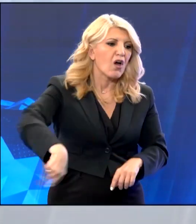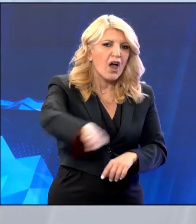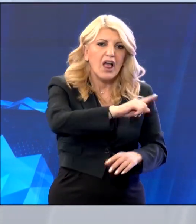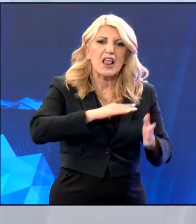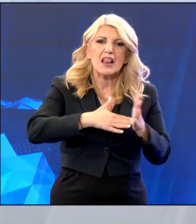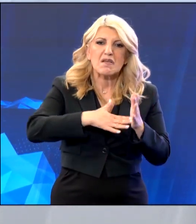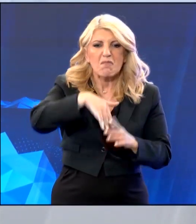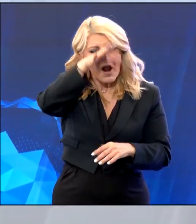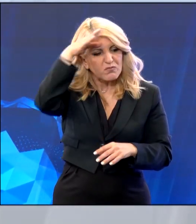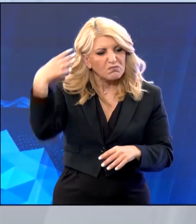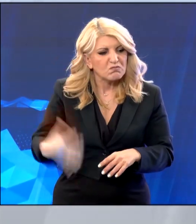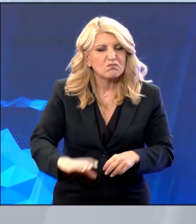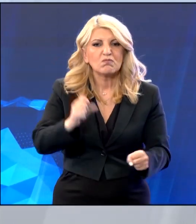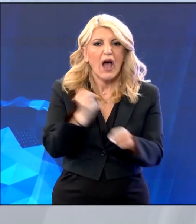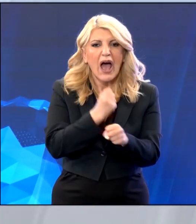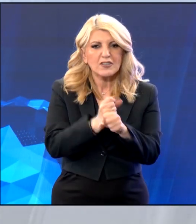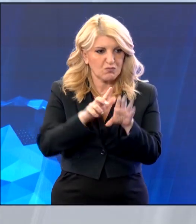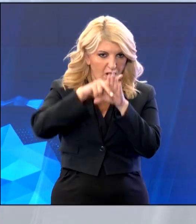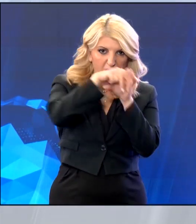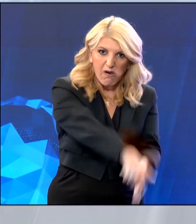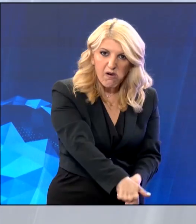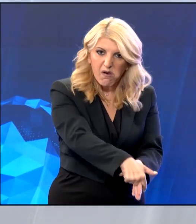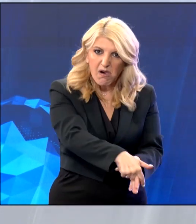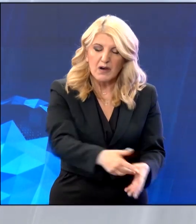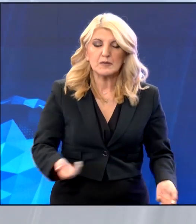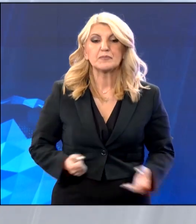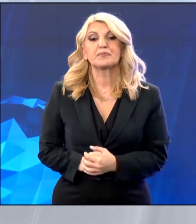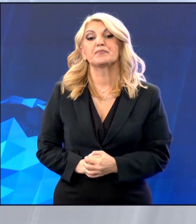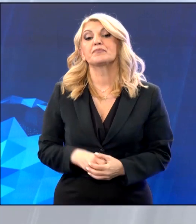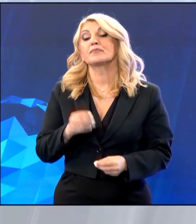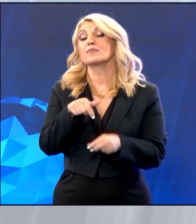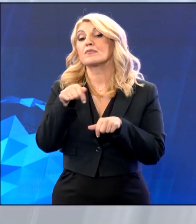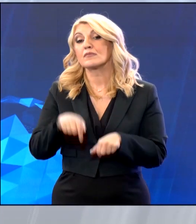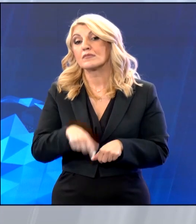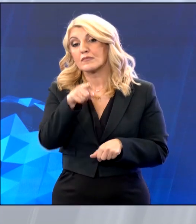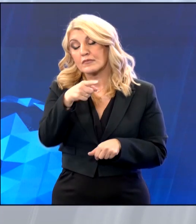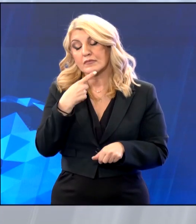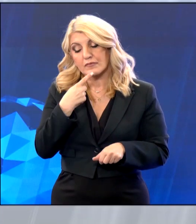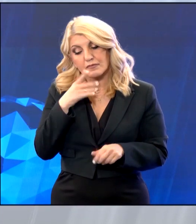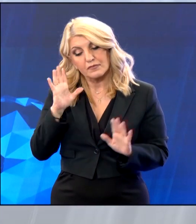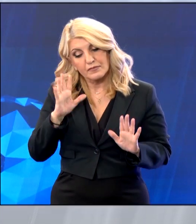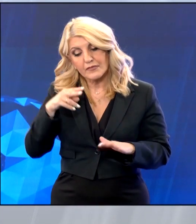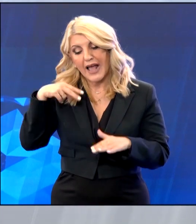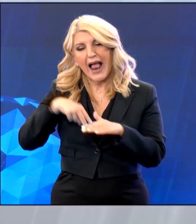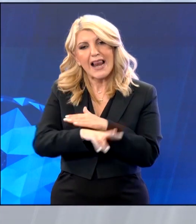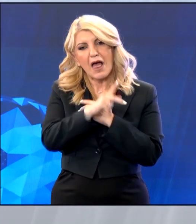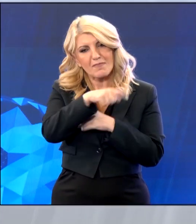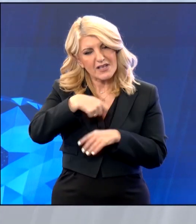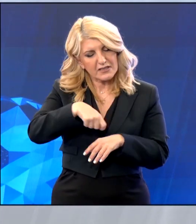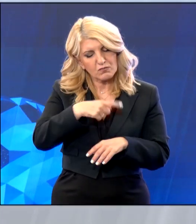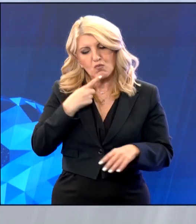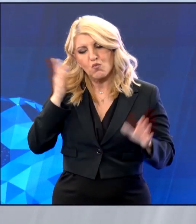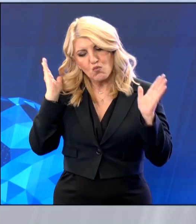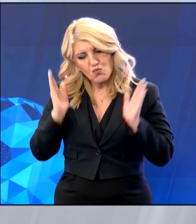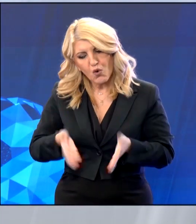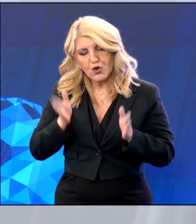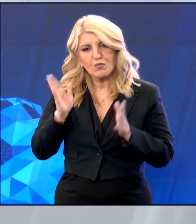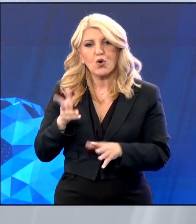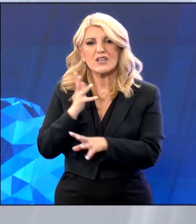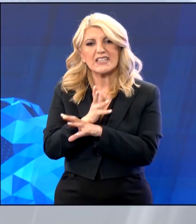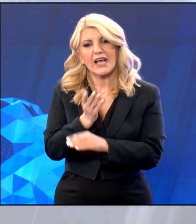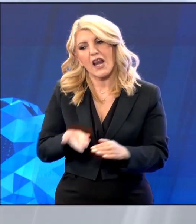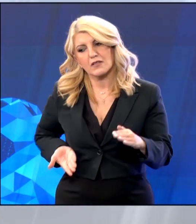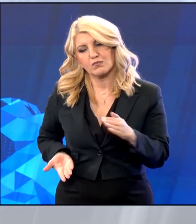αγωνίζονται. Στο βούλευμα του Συμβουλίου Πλημελιωδικού Λαμίας δύναται να σκηθεί έφεση από τον Ισαγγελέα, αλλά και ανέρεση από την Ισαγγελέα του Αριουπάγου.